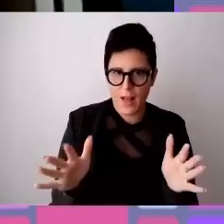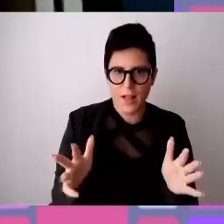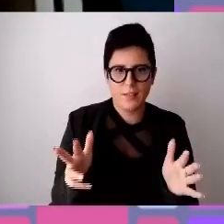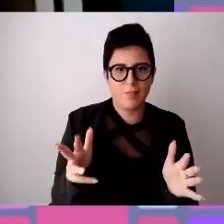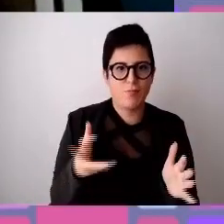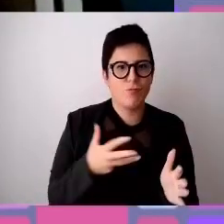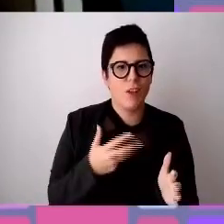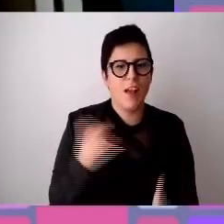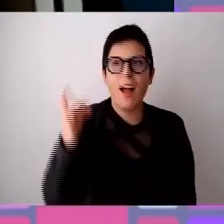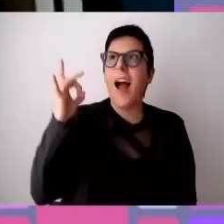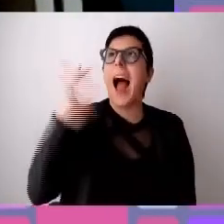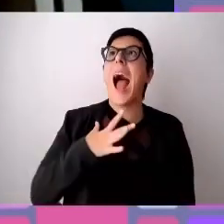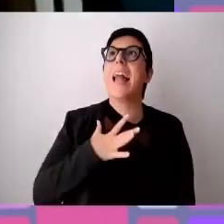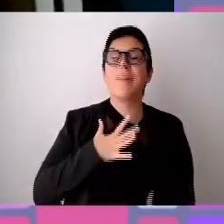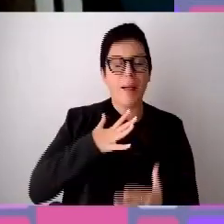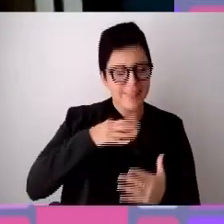proprio l'anima dentro.